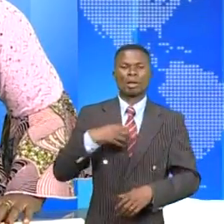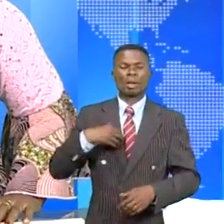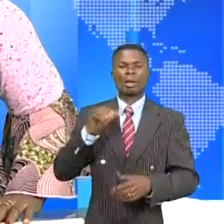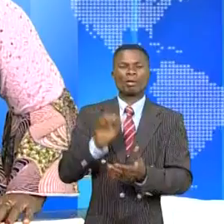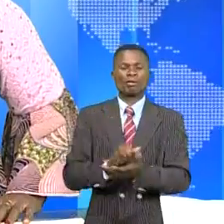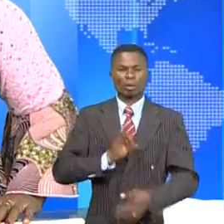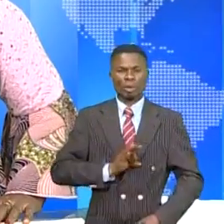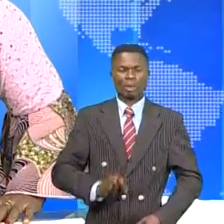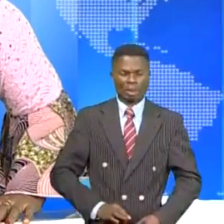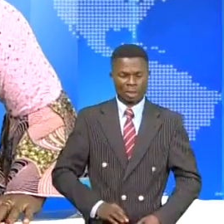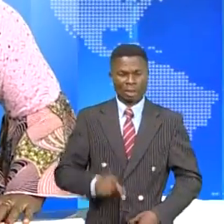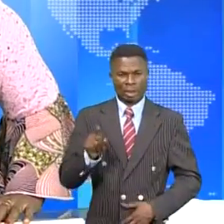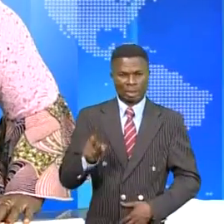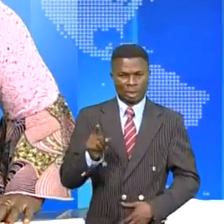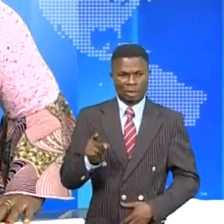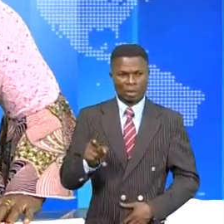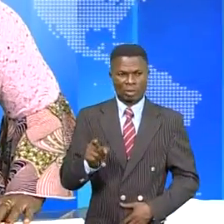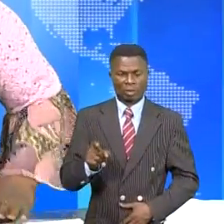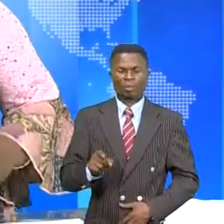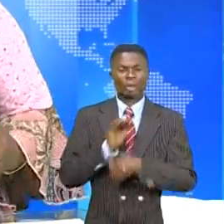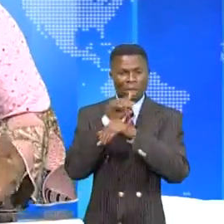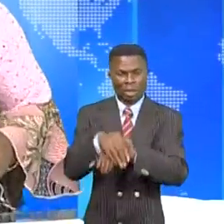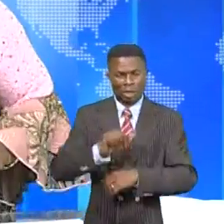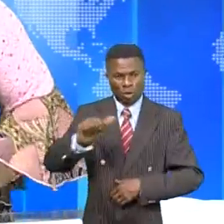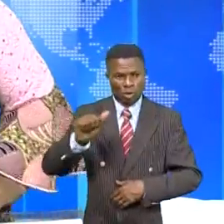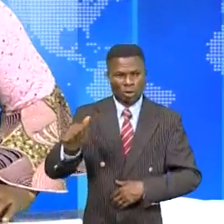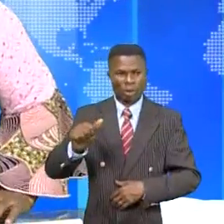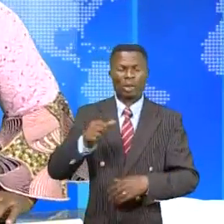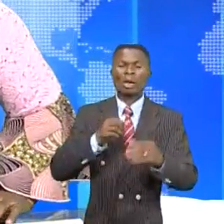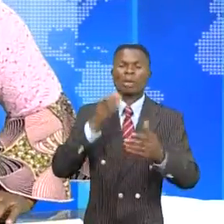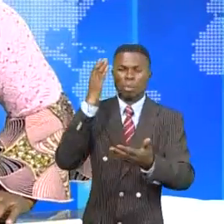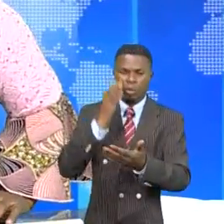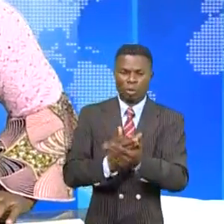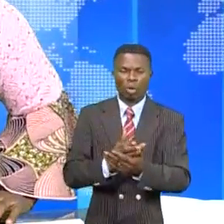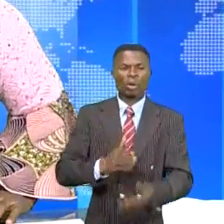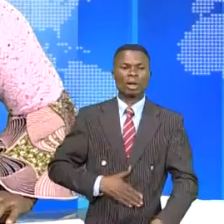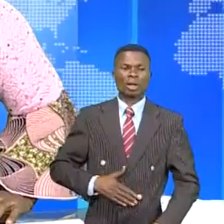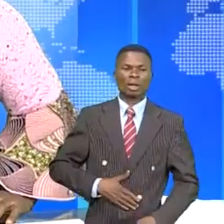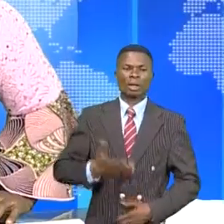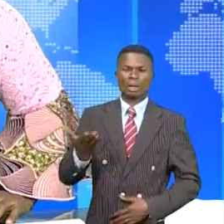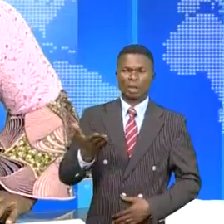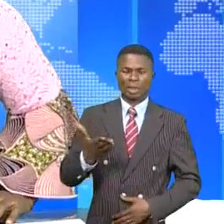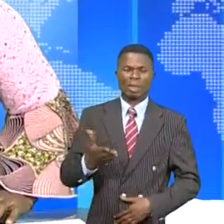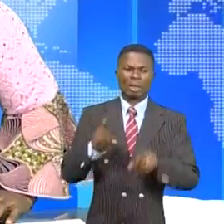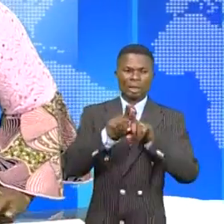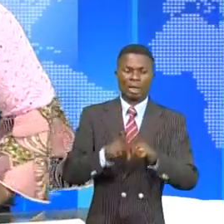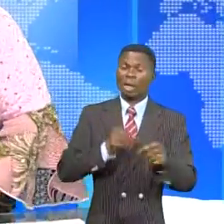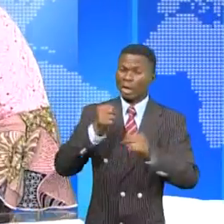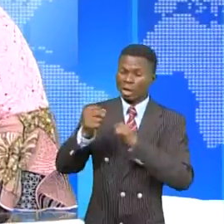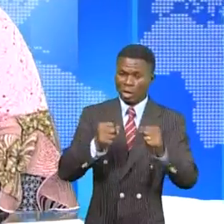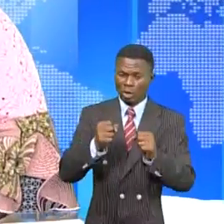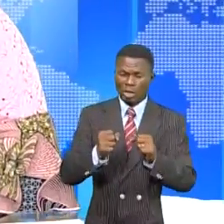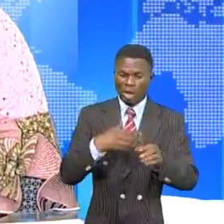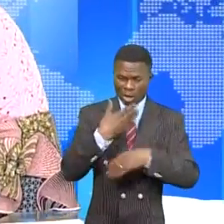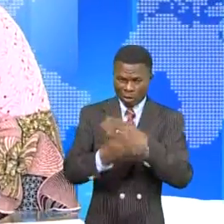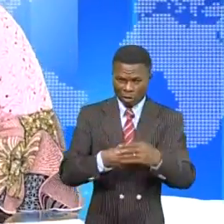République, Denise Niake Otisekedi, s'engage justement dans la lutte contre ce mal silencieux. Un combat qu'elle va